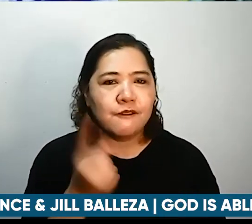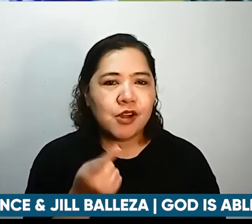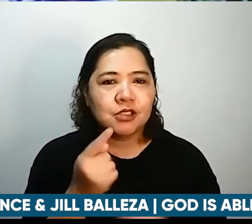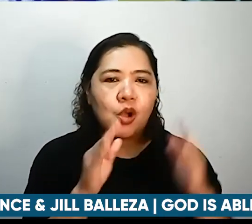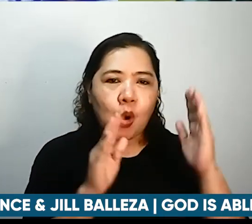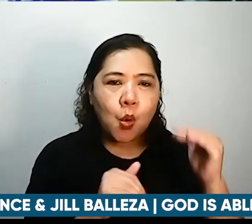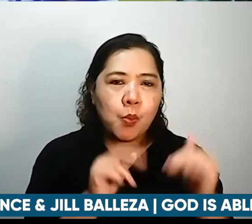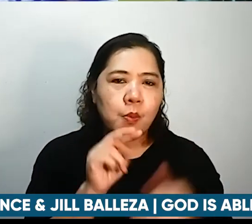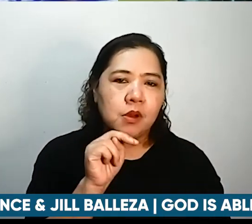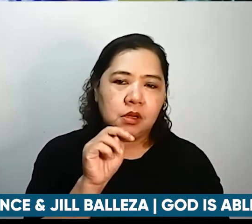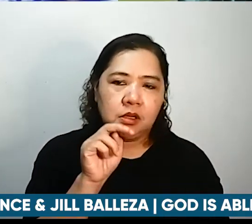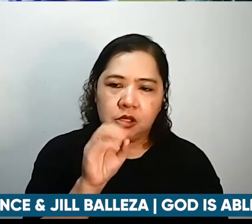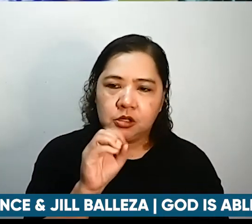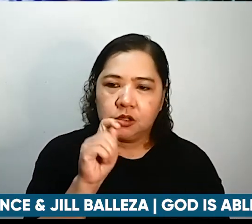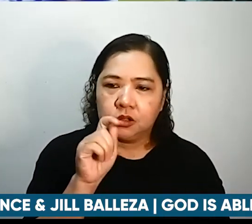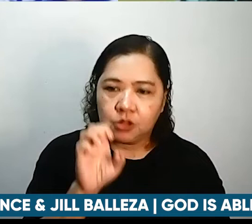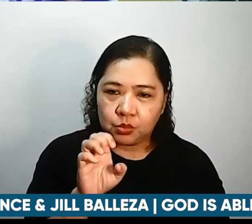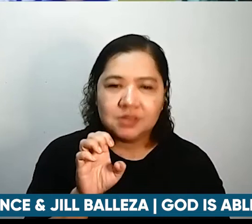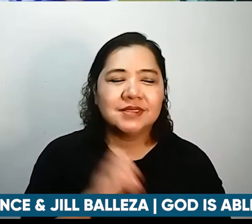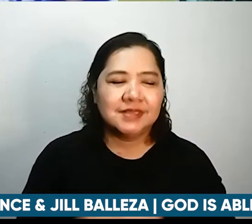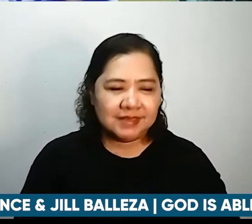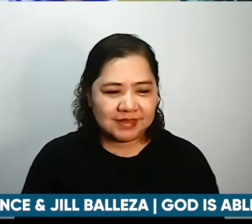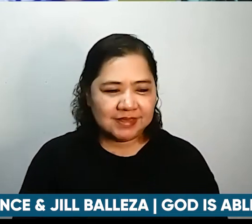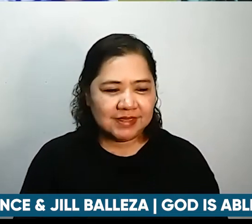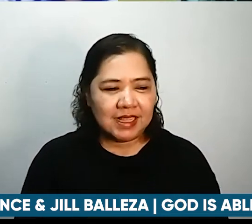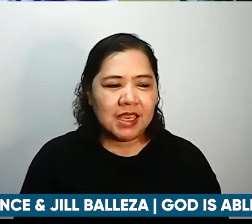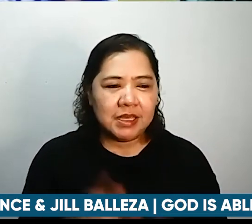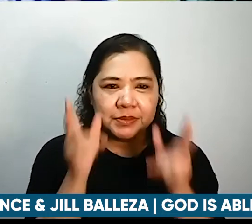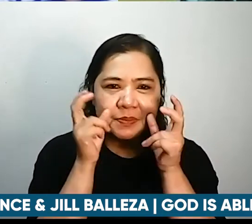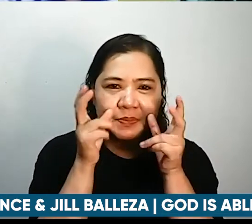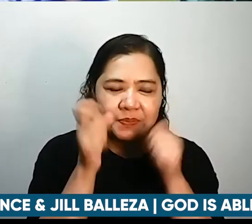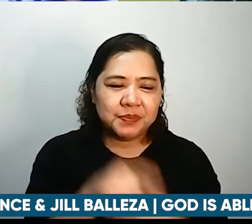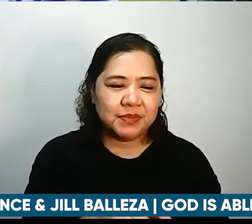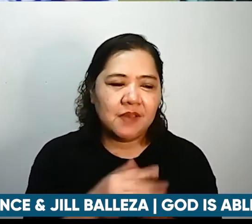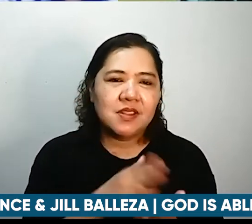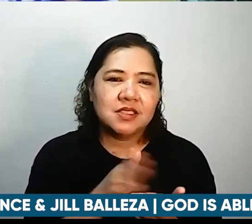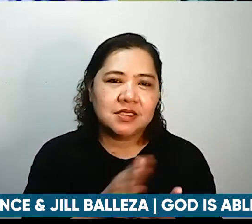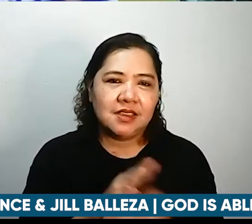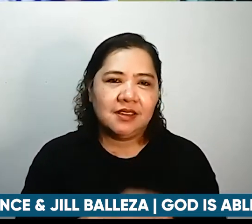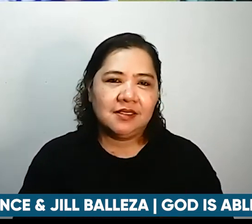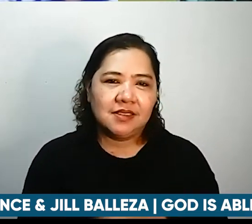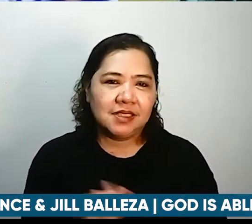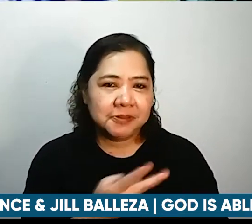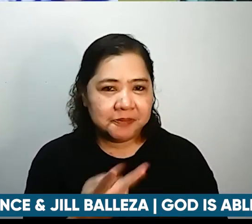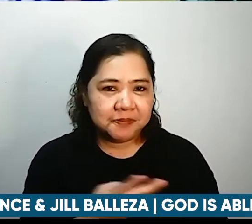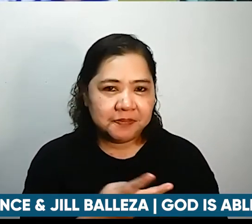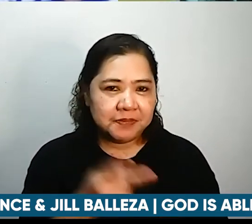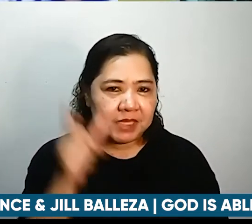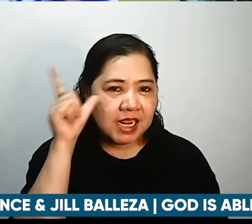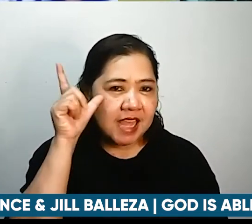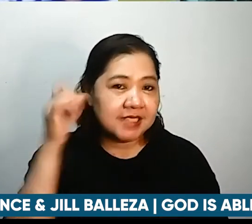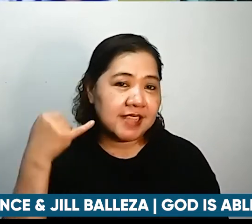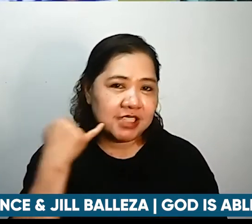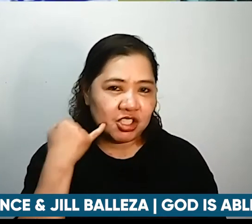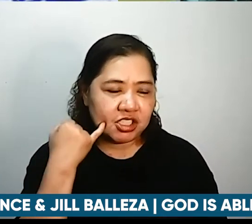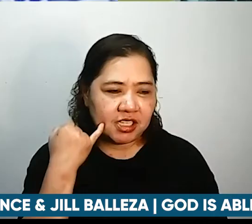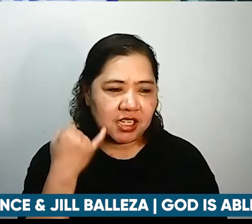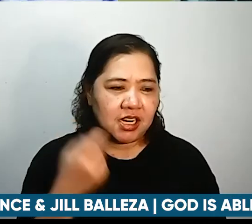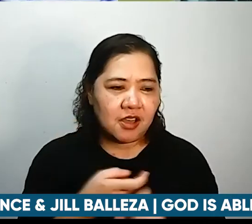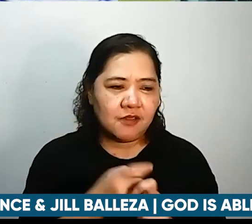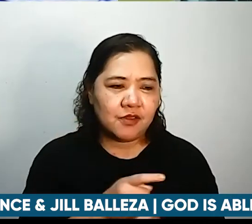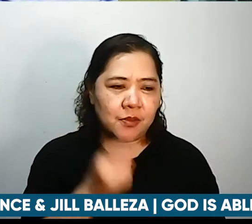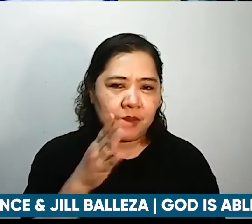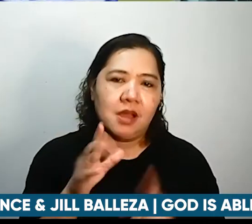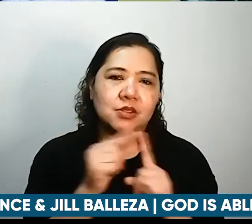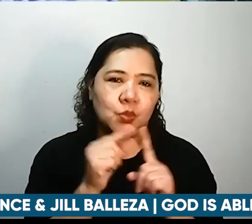launching po ng hope notes sa God is able pahinggan po natin ang ibabahagi po sa atin ni Kuya Lance at ni Ate Jill from God's Word